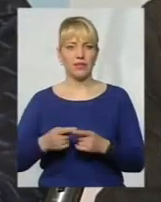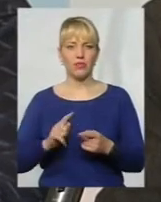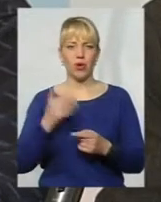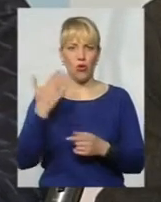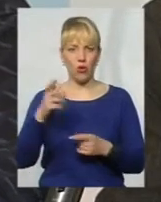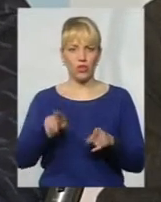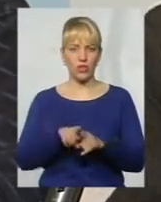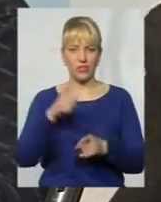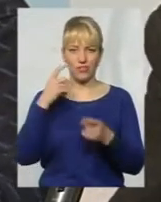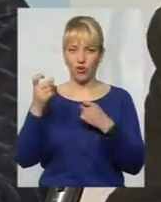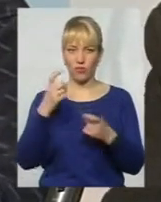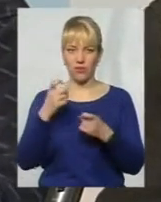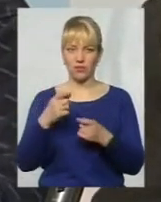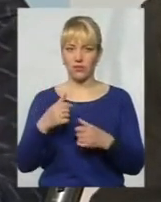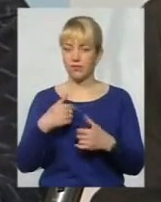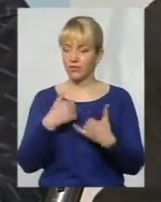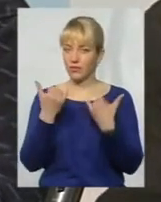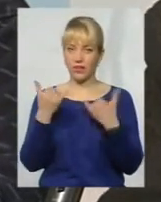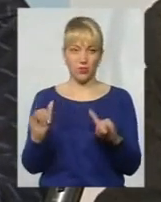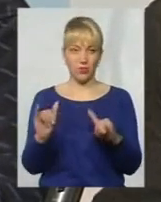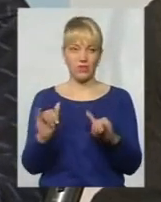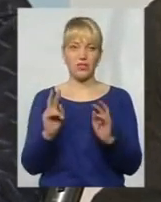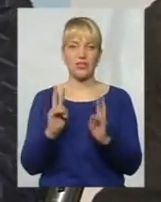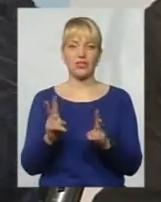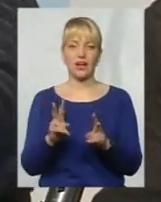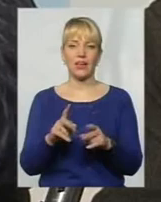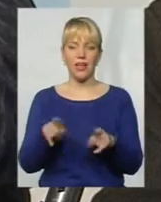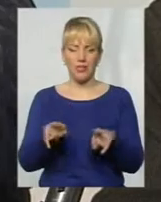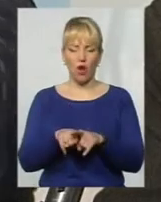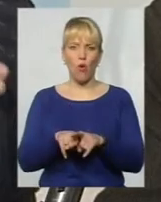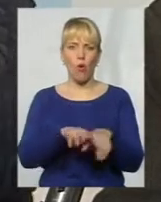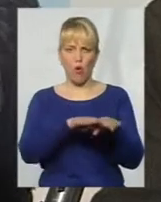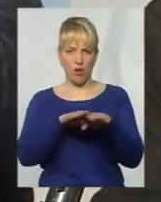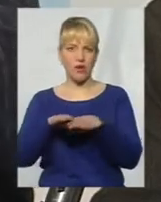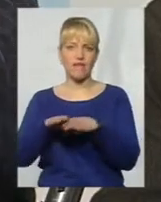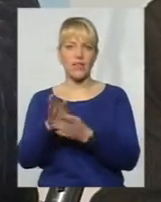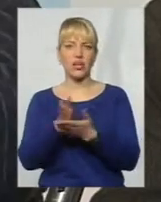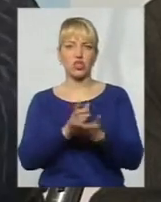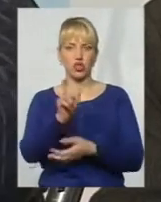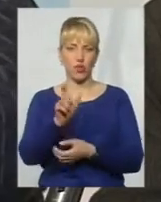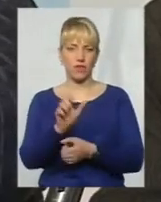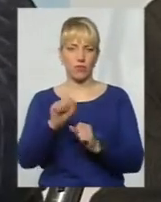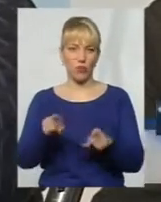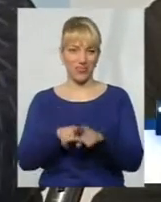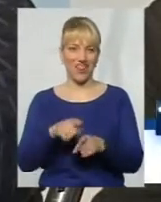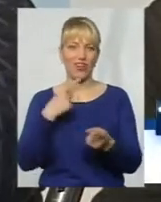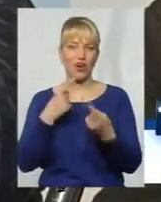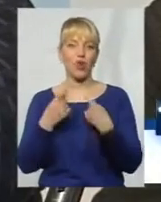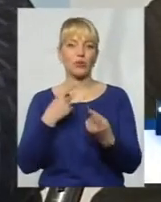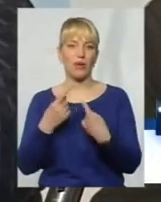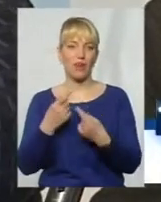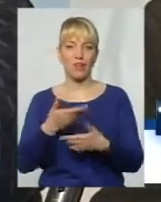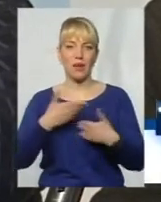таку інформацію, де вдаєшся, як такого рівня чиновник може так розмовляти. Адже ми,